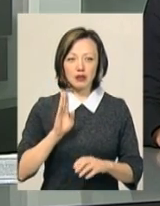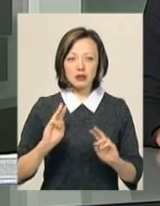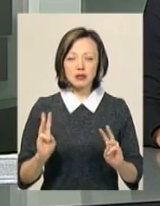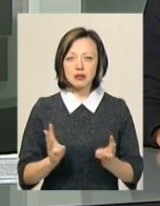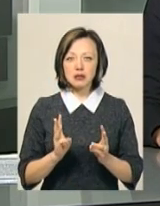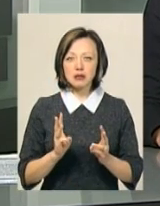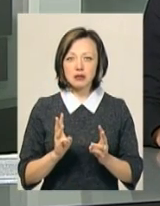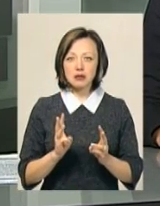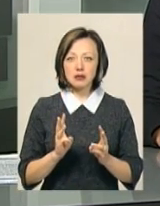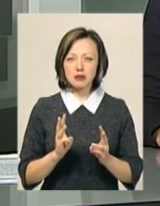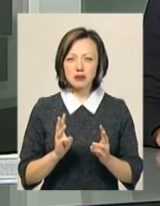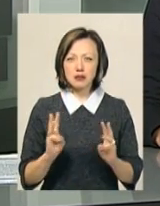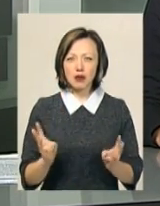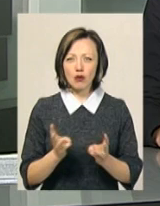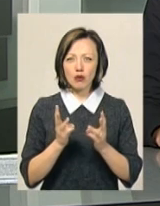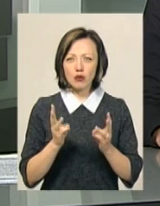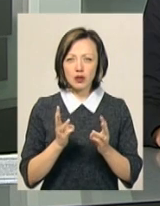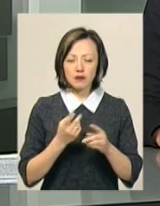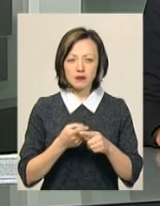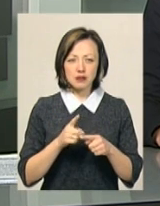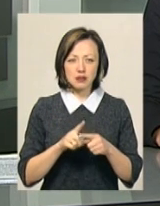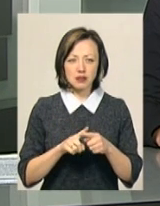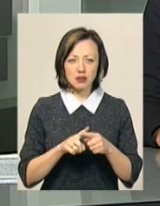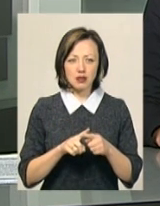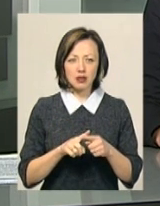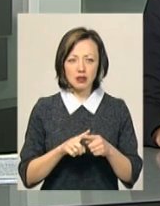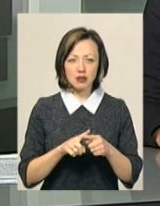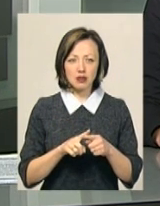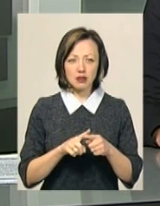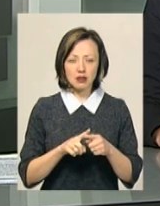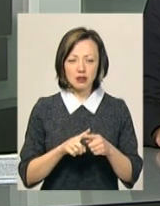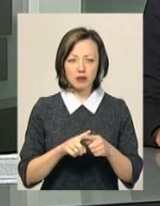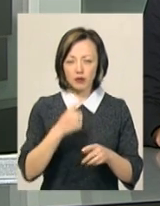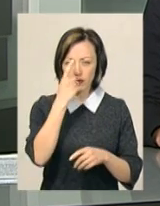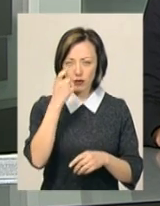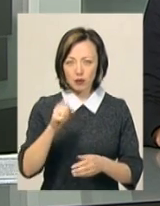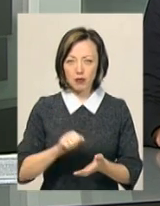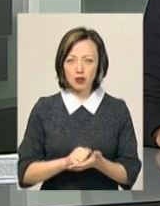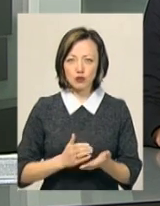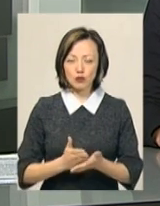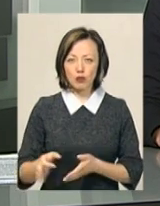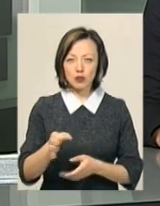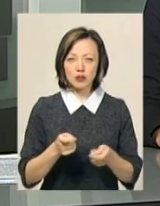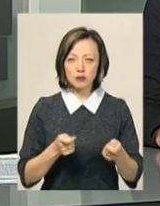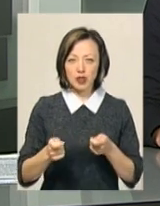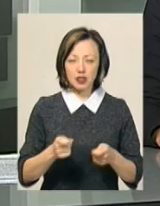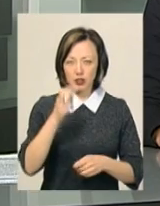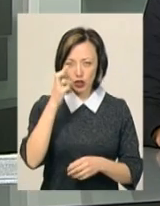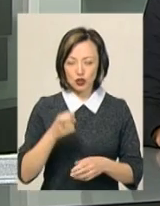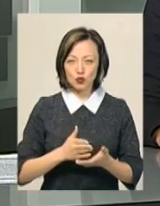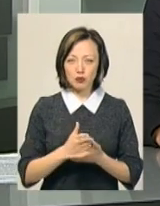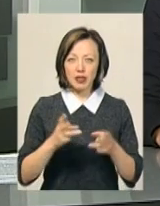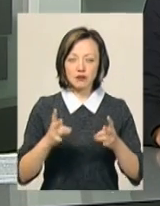з багатоповерхівок у Хмельницькому мікрорайоні Гречани. Про це повідомили в пресслужбі обласного управління Держслужби з надзвичайних